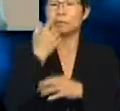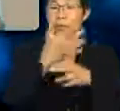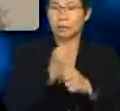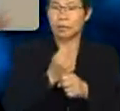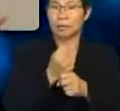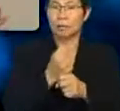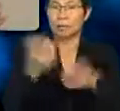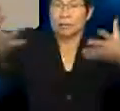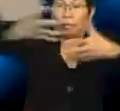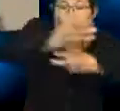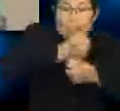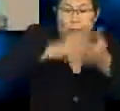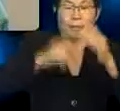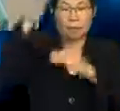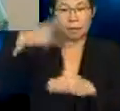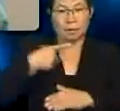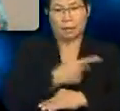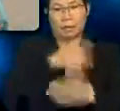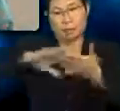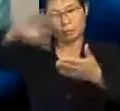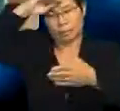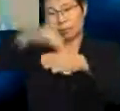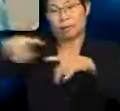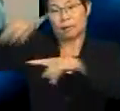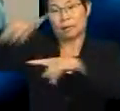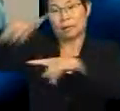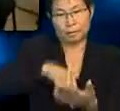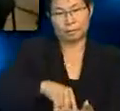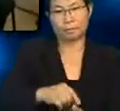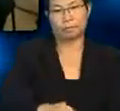rumuskan apa yang akan kita pelajari pada hari ini?